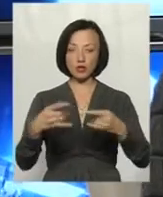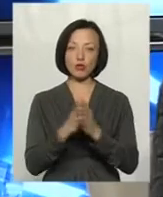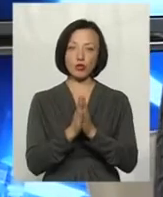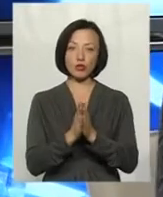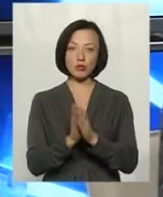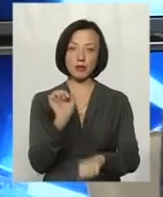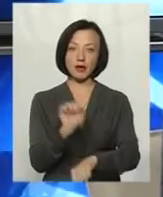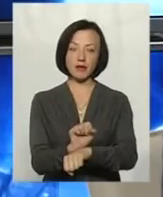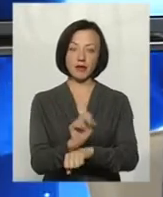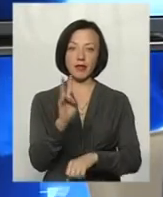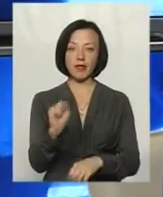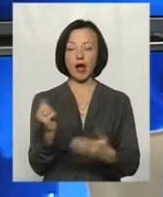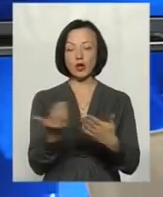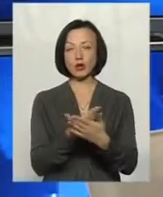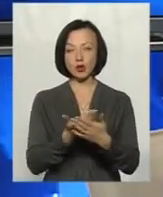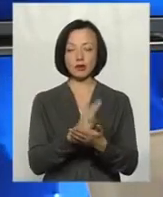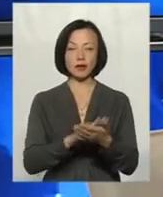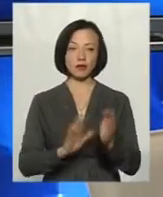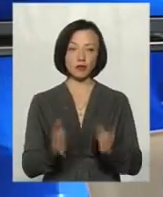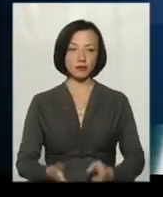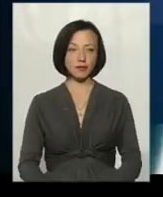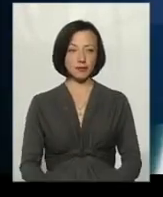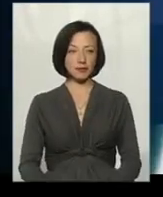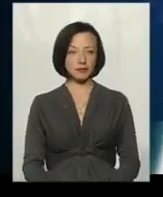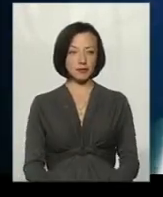перерватися на сюжет. І далі ми продовжимо.